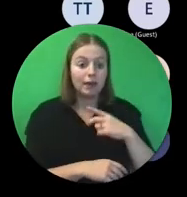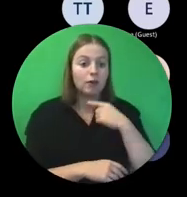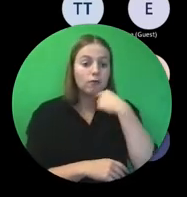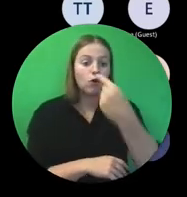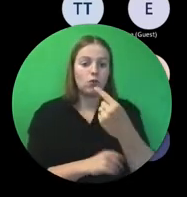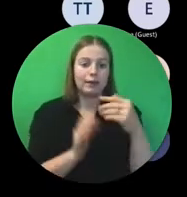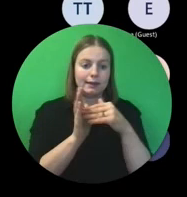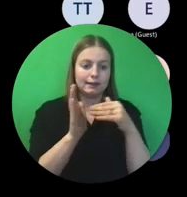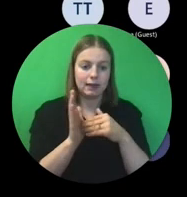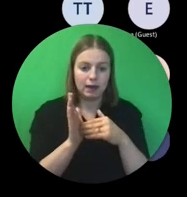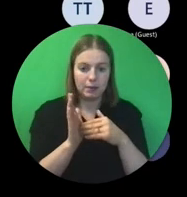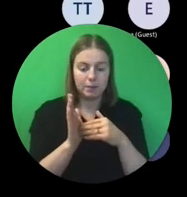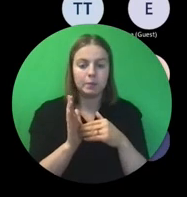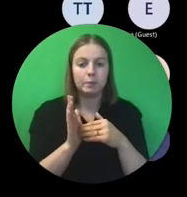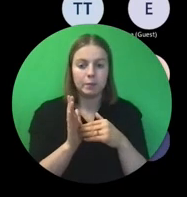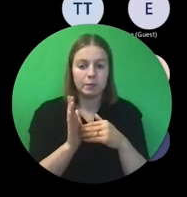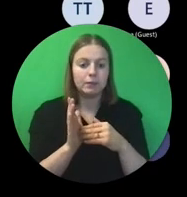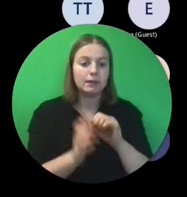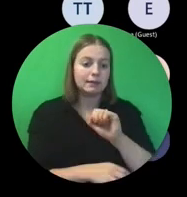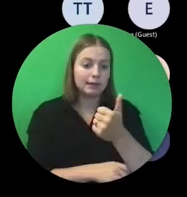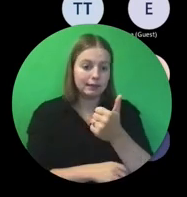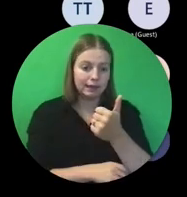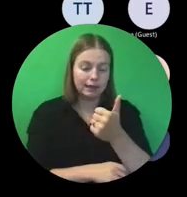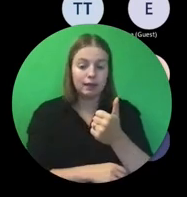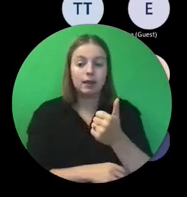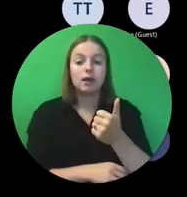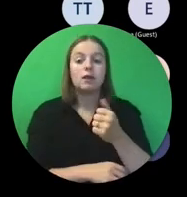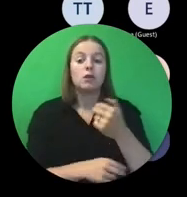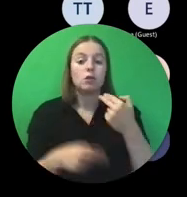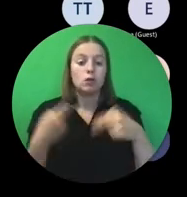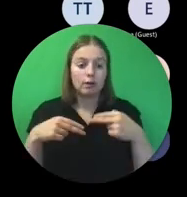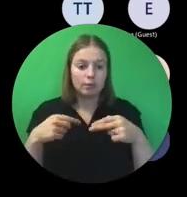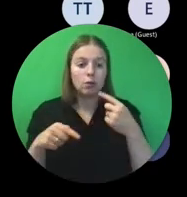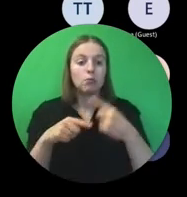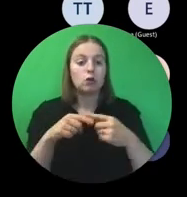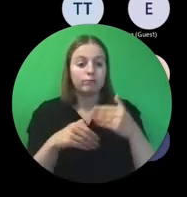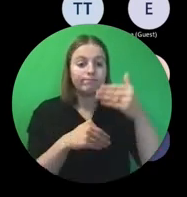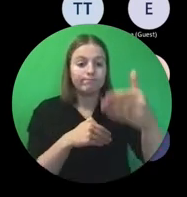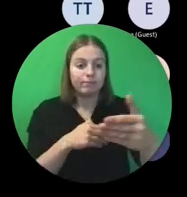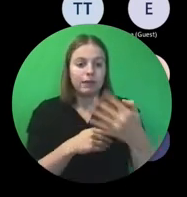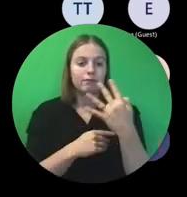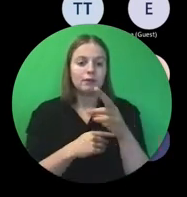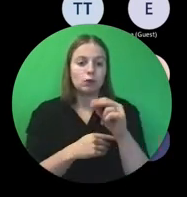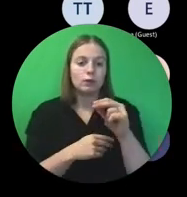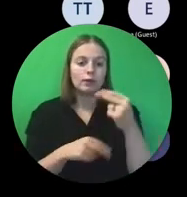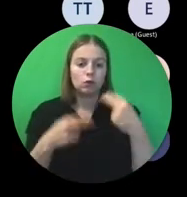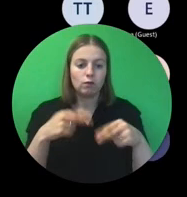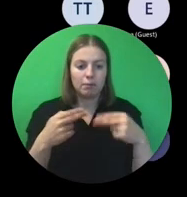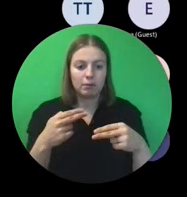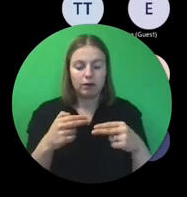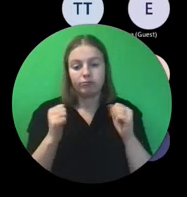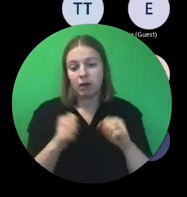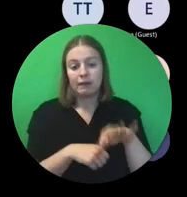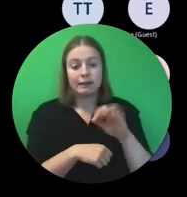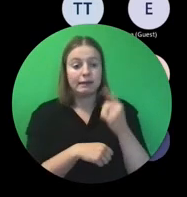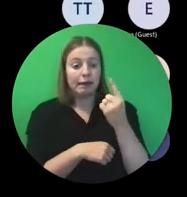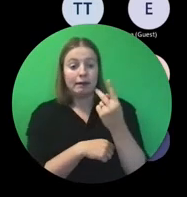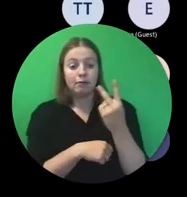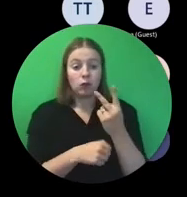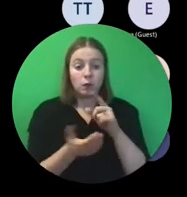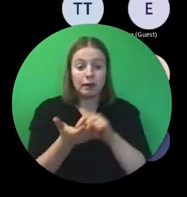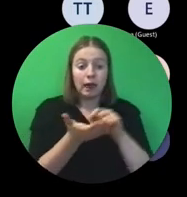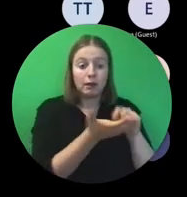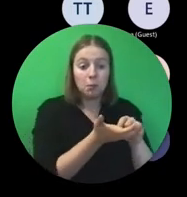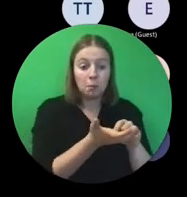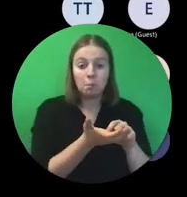de 16e en ook nog eens op 24.11, waarbij je een van beide data kon